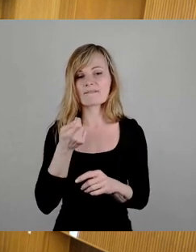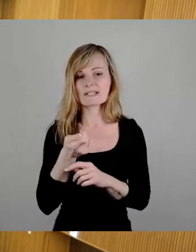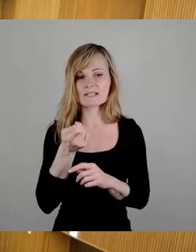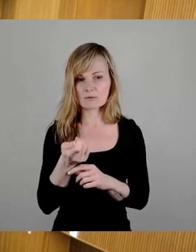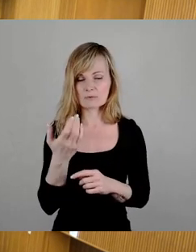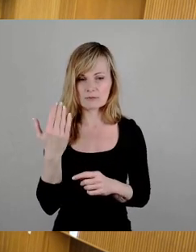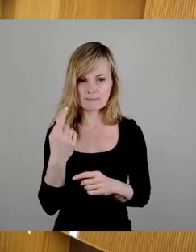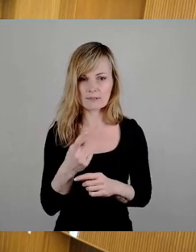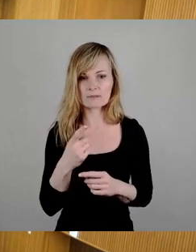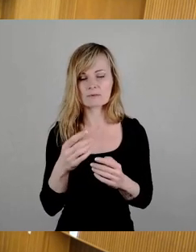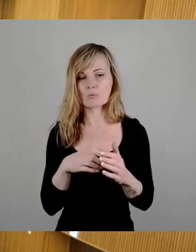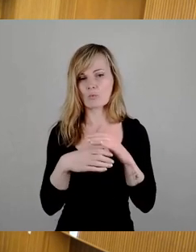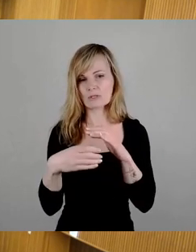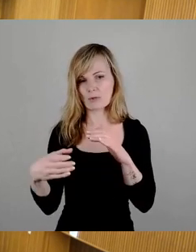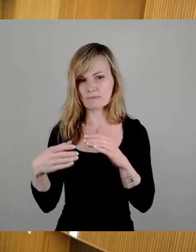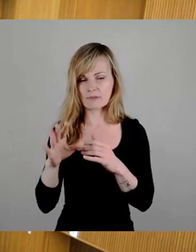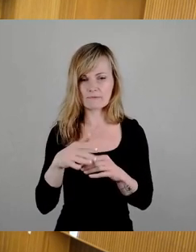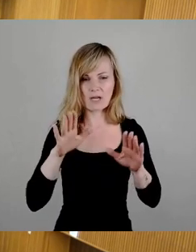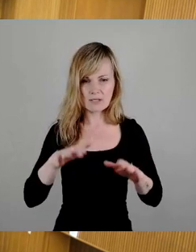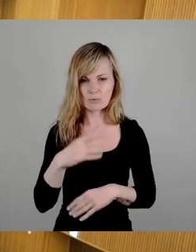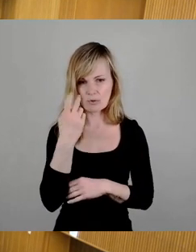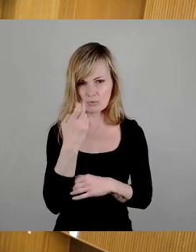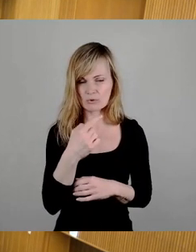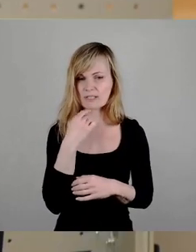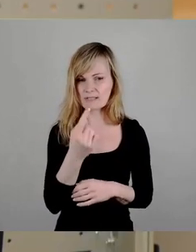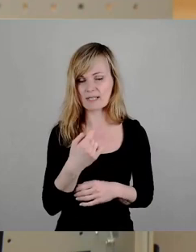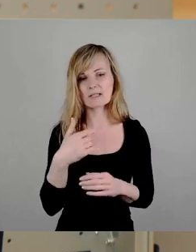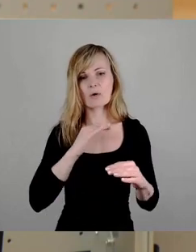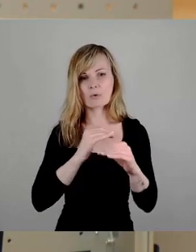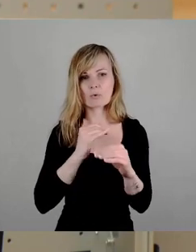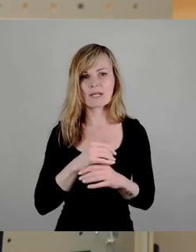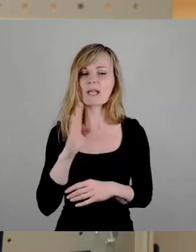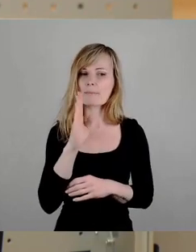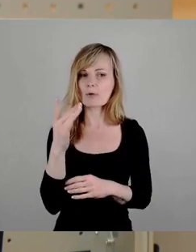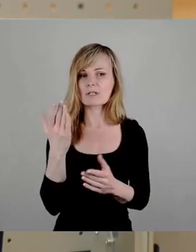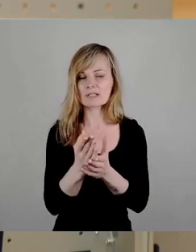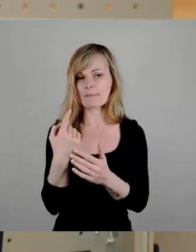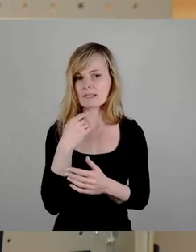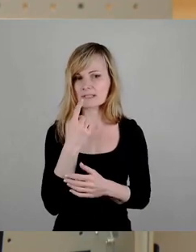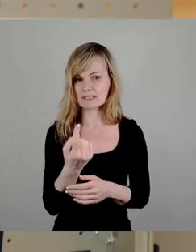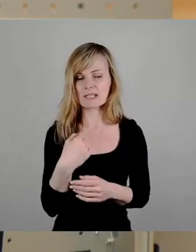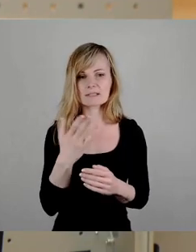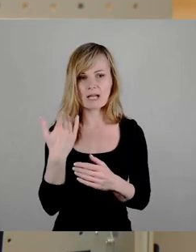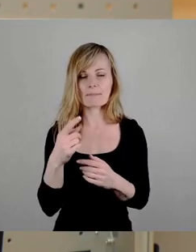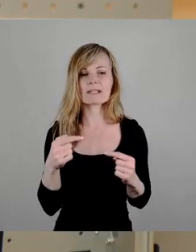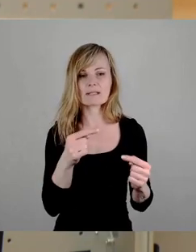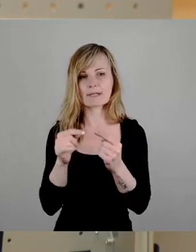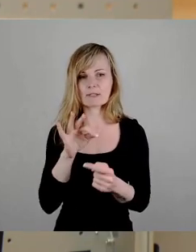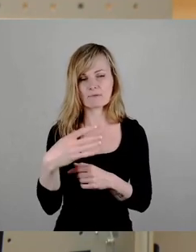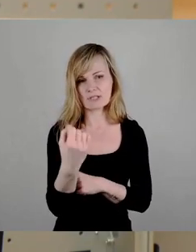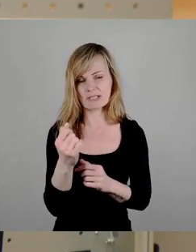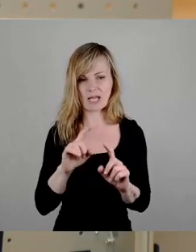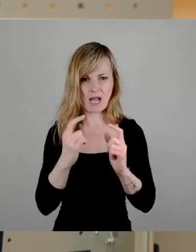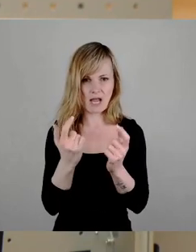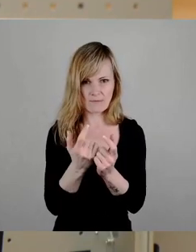der Unterkünfte für Asylsuchende gesagt. Der Kollege Blöthner hat es damals gesagt, als wir die Debatten zum sicheren Hafen haben. Diese ganzen